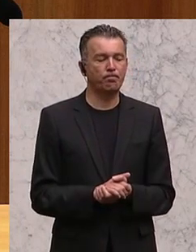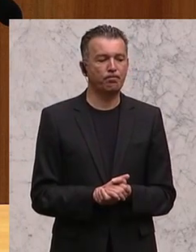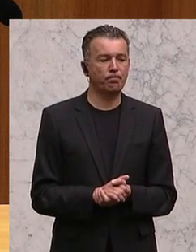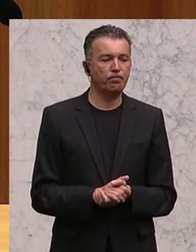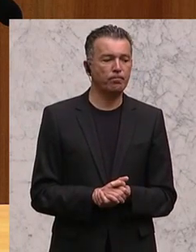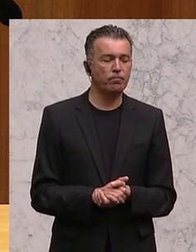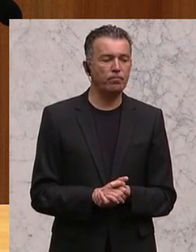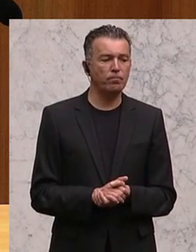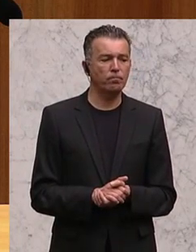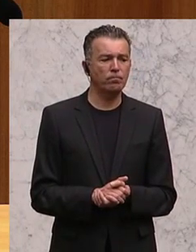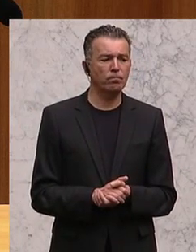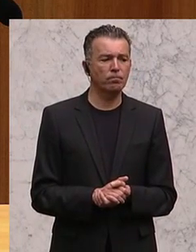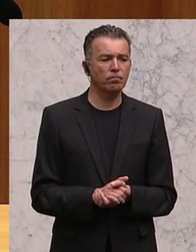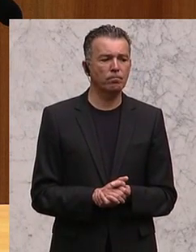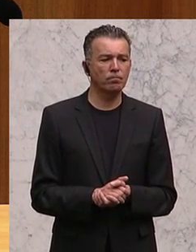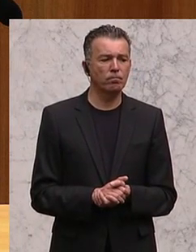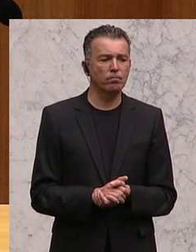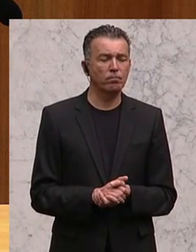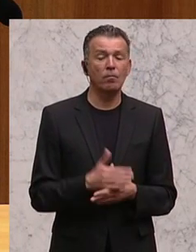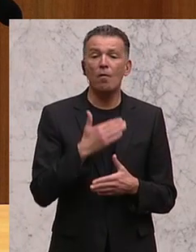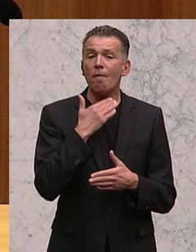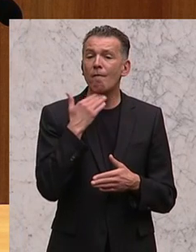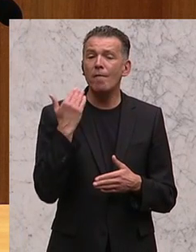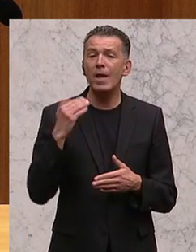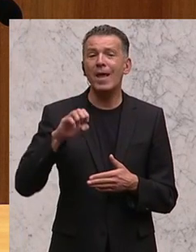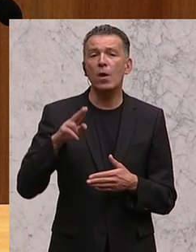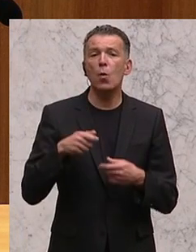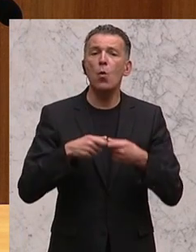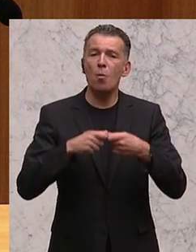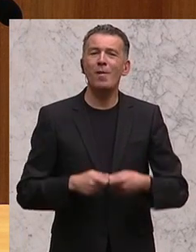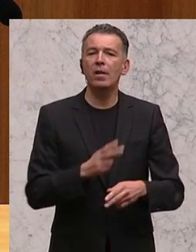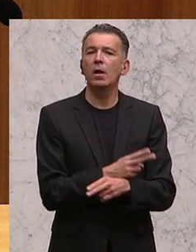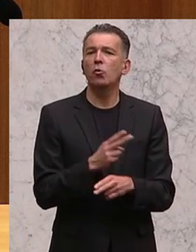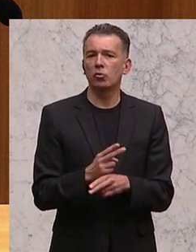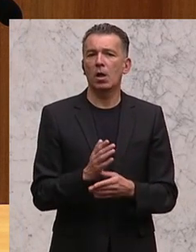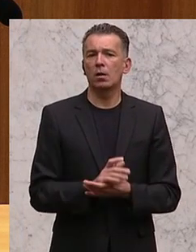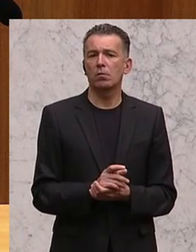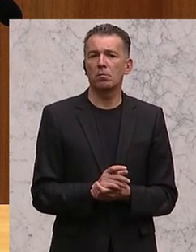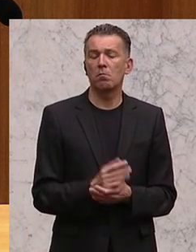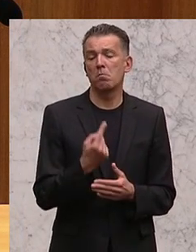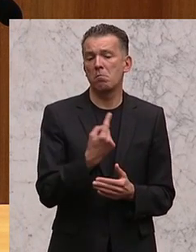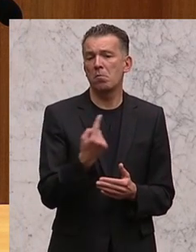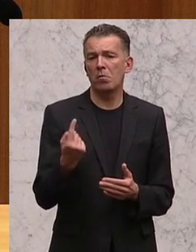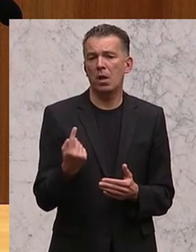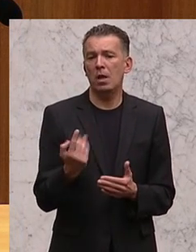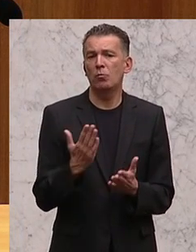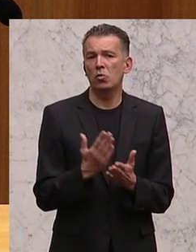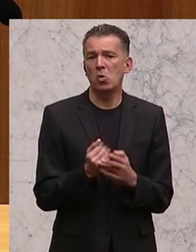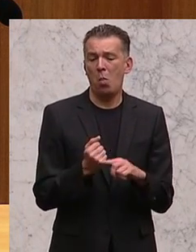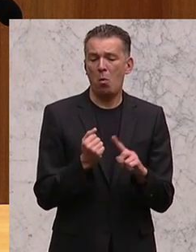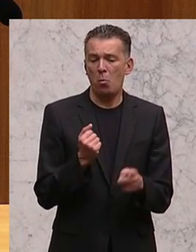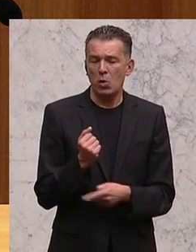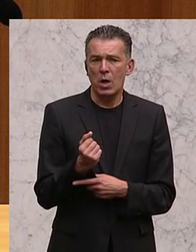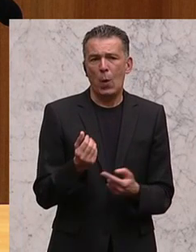viele Mitgliedstaaten in der Europäischen Union haben ja selber sehr angespannte